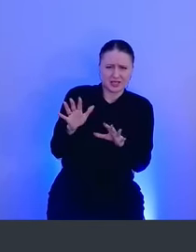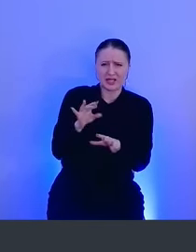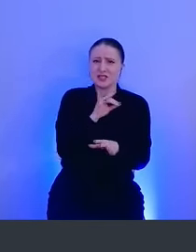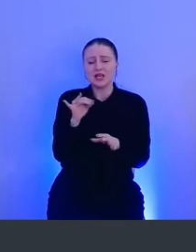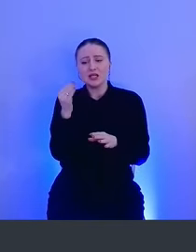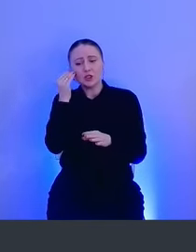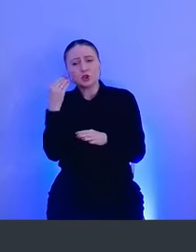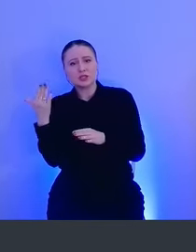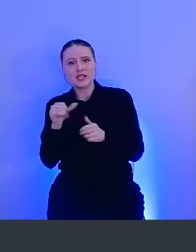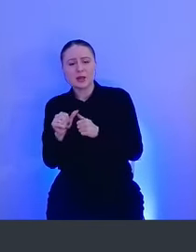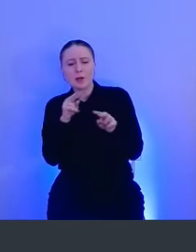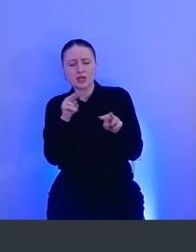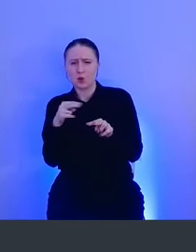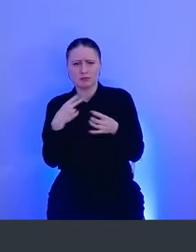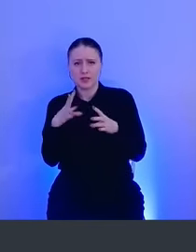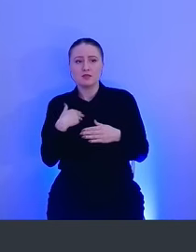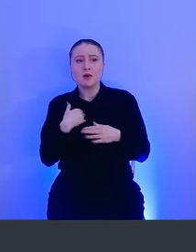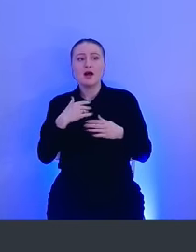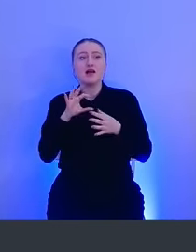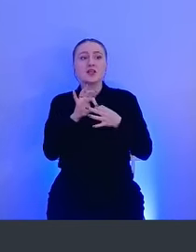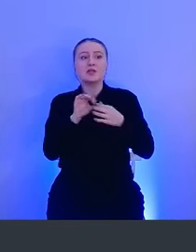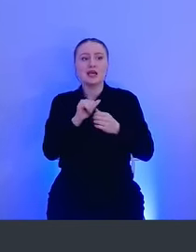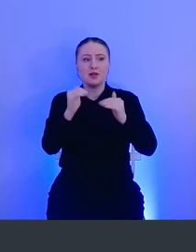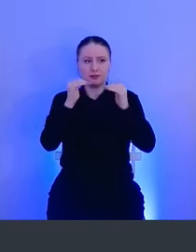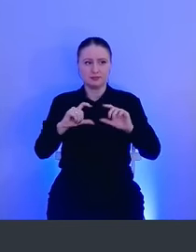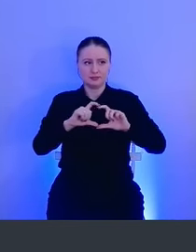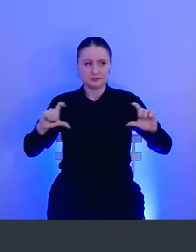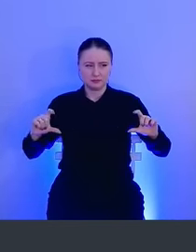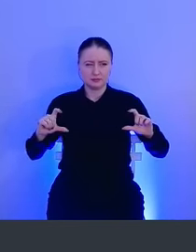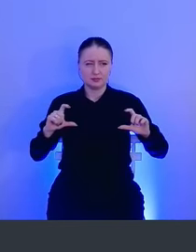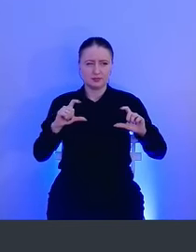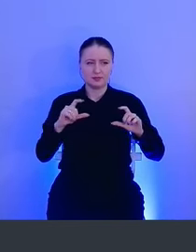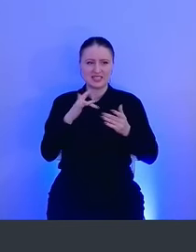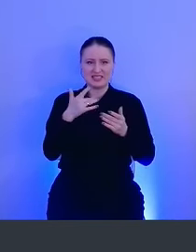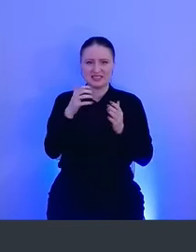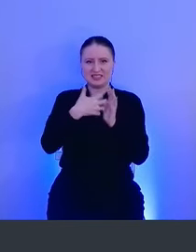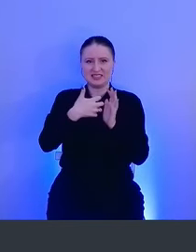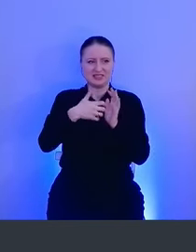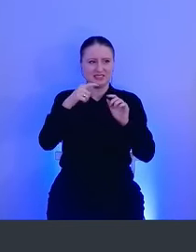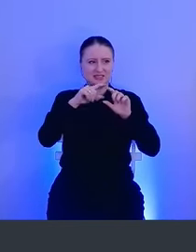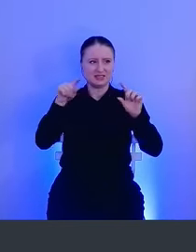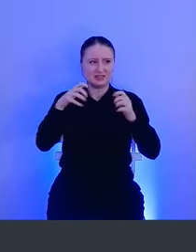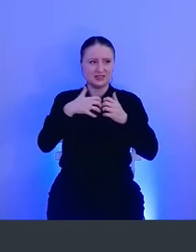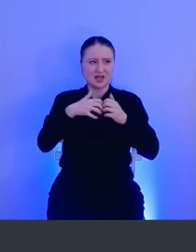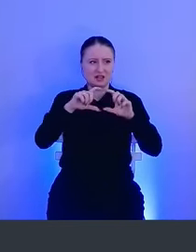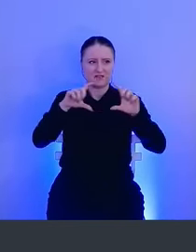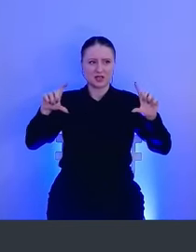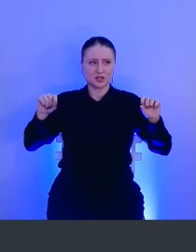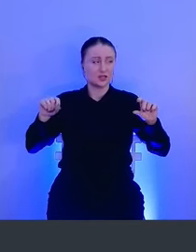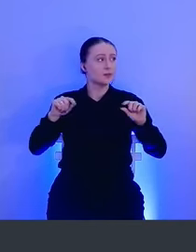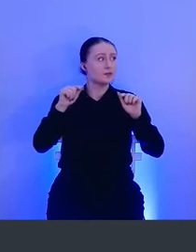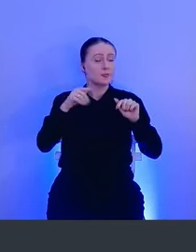ни с точки зрения мониторинга. Мы взаимодействуем только с endpoint security framework, то есть с средним квадратиком. Вместе с этим